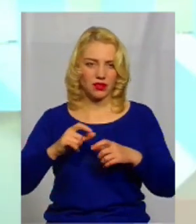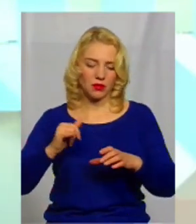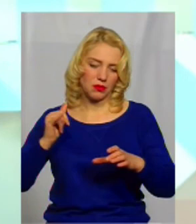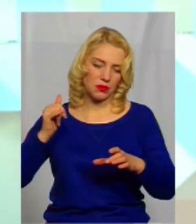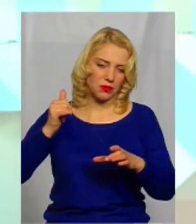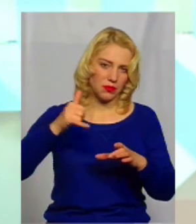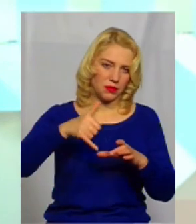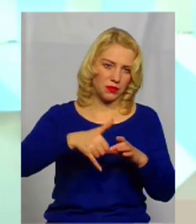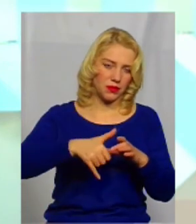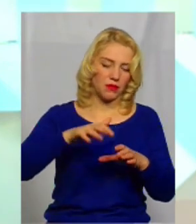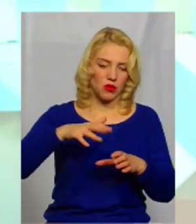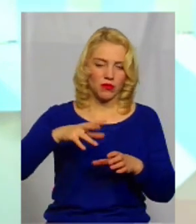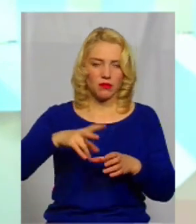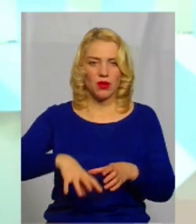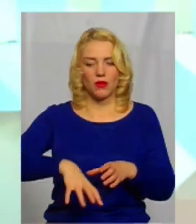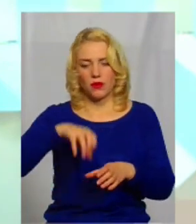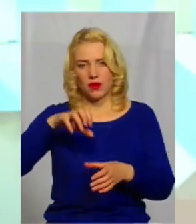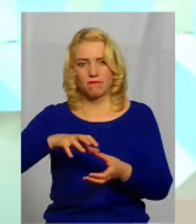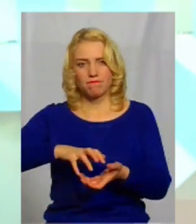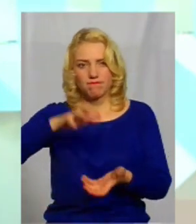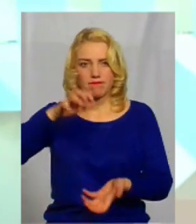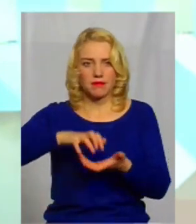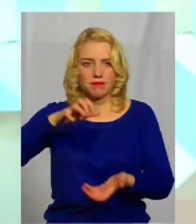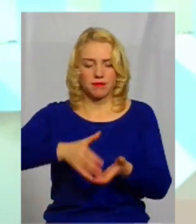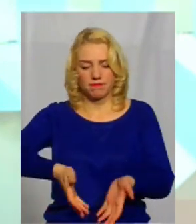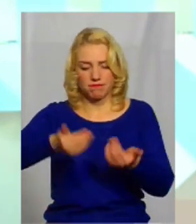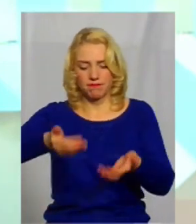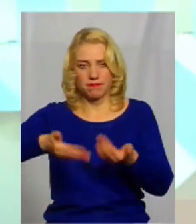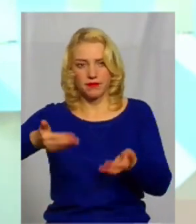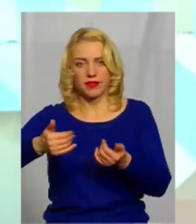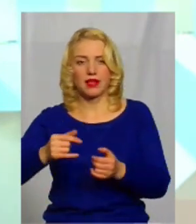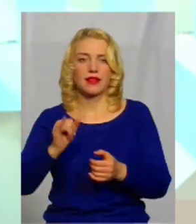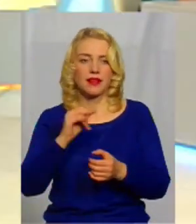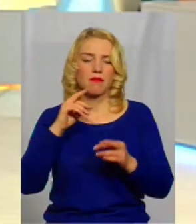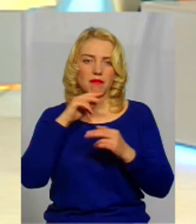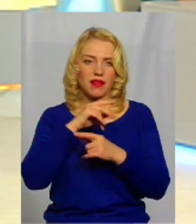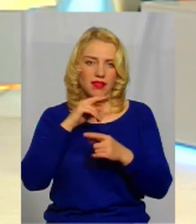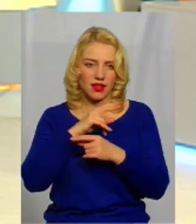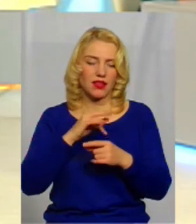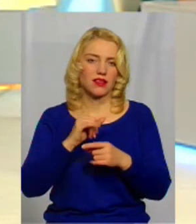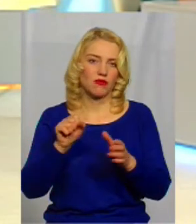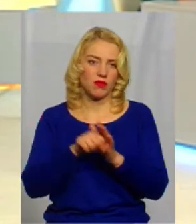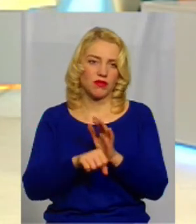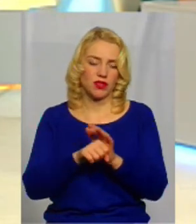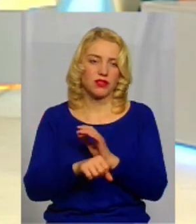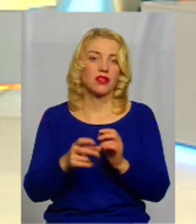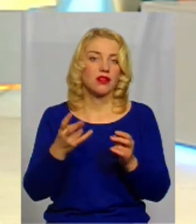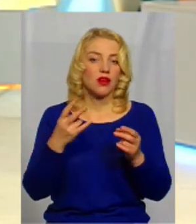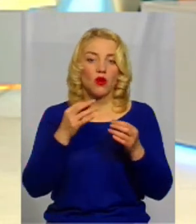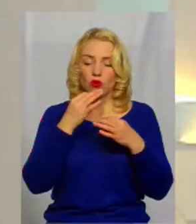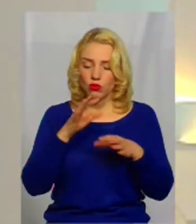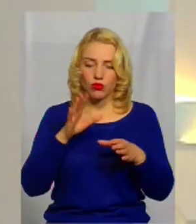в криницю, потім треба відкачати, і вона промивається. Всі ці бактерії вбиваються. Ну, її треба чистити періодично, звісно, в любу криницю.